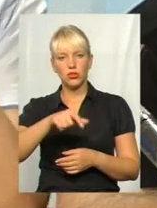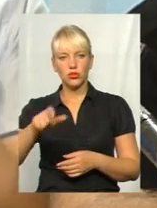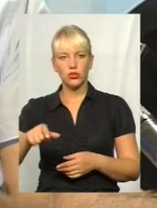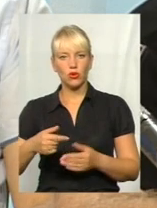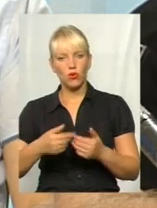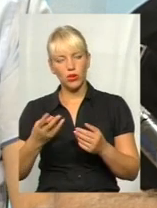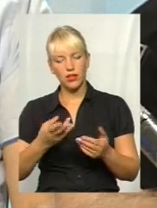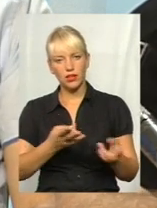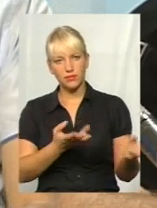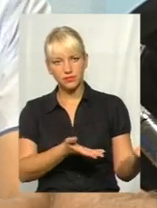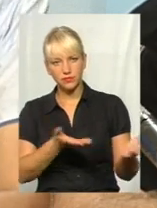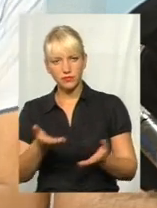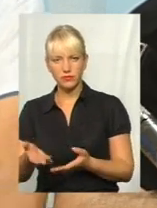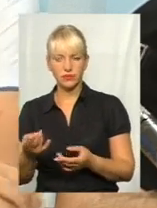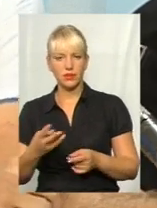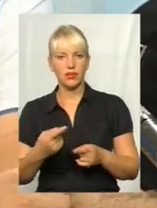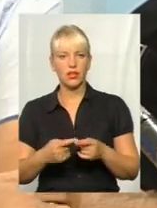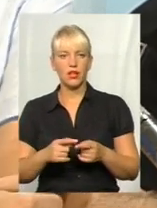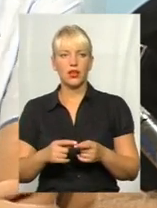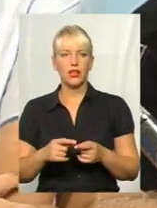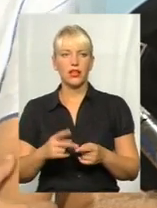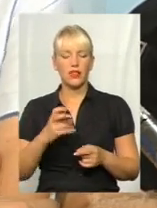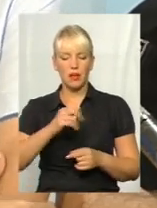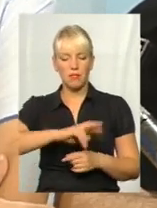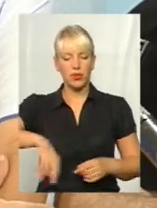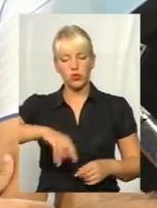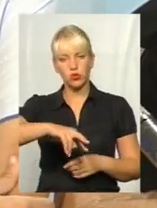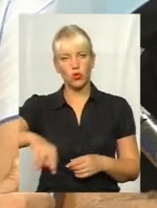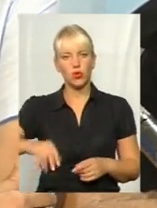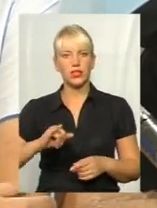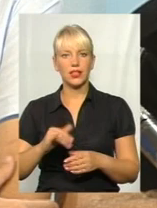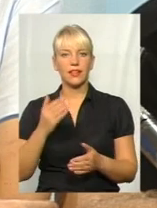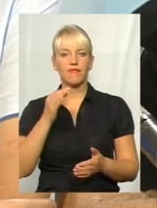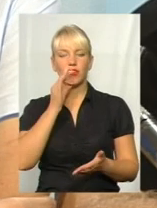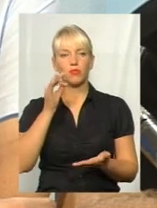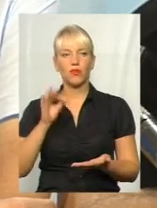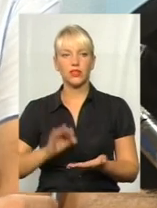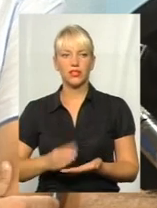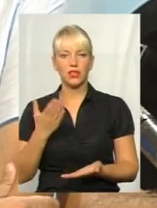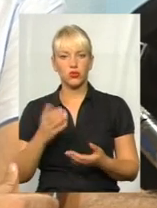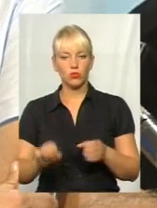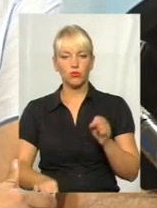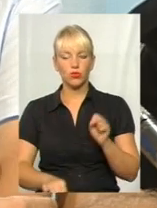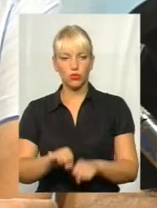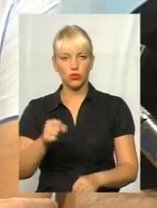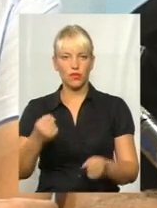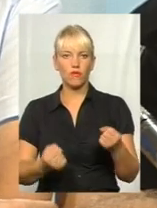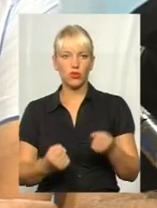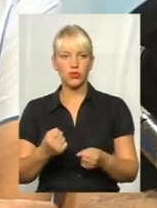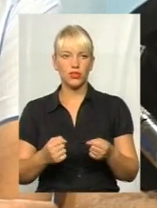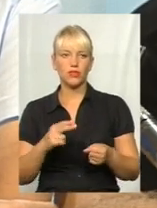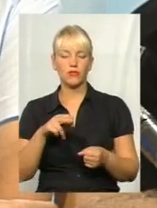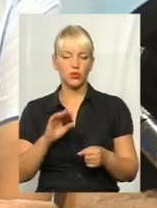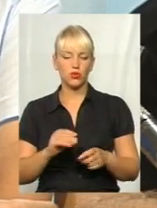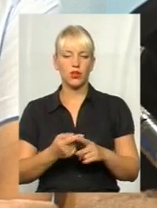пішоходних переходах, регульованих чи нерегульованих, скажімо так. Відповідальність, якщо порушив водій, то складається